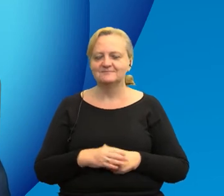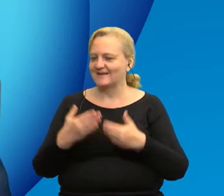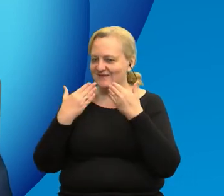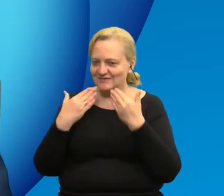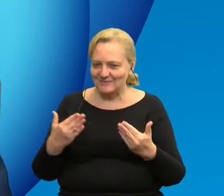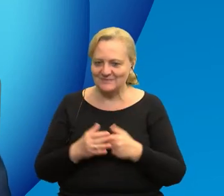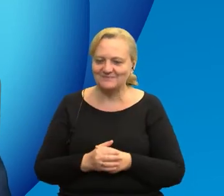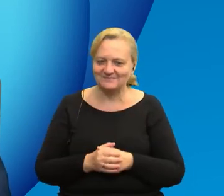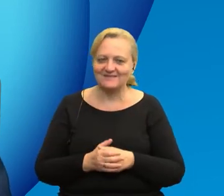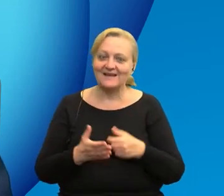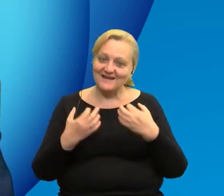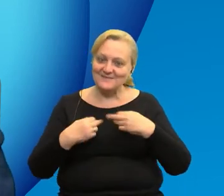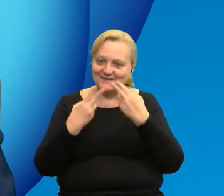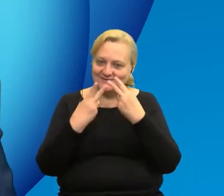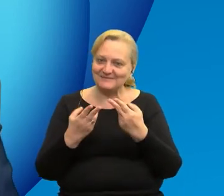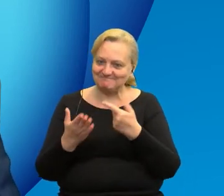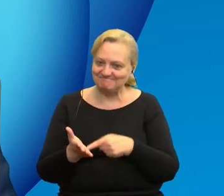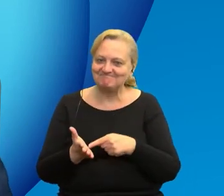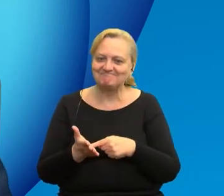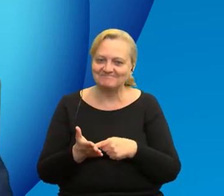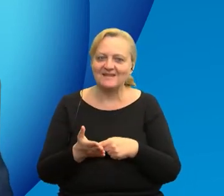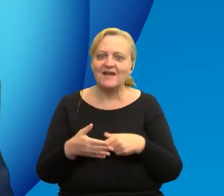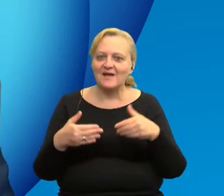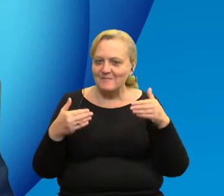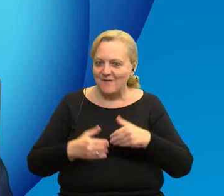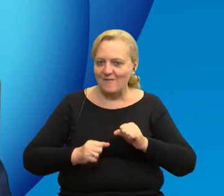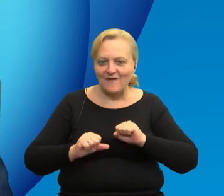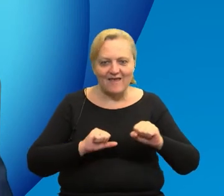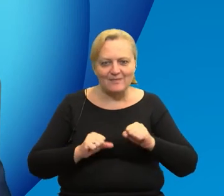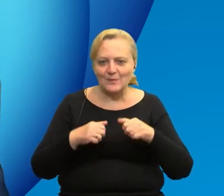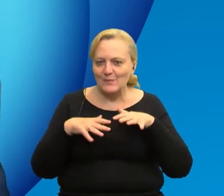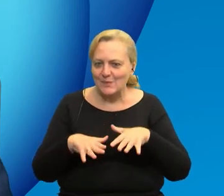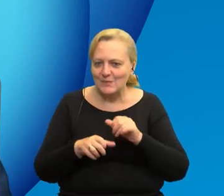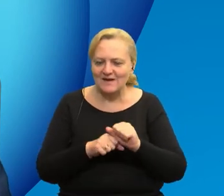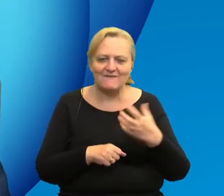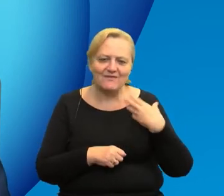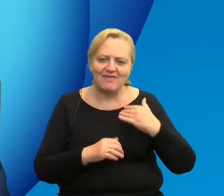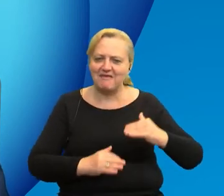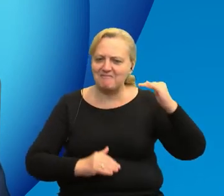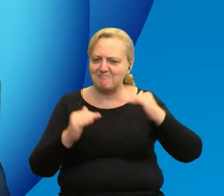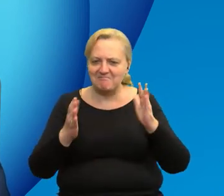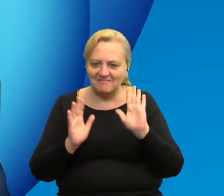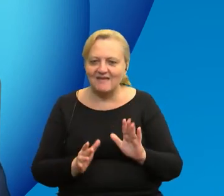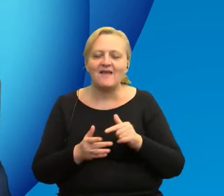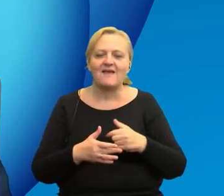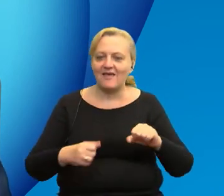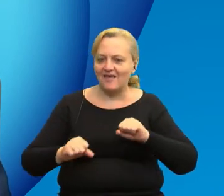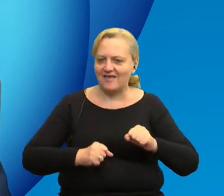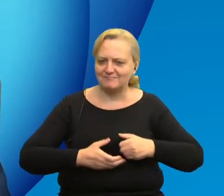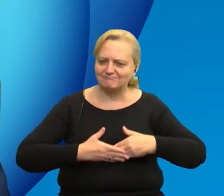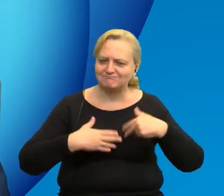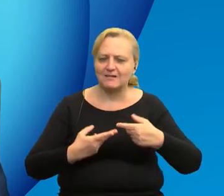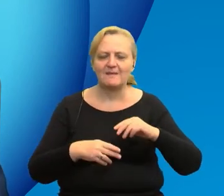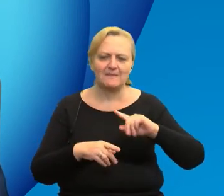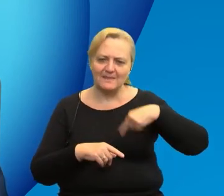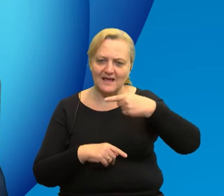Dziękujemy. Jak Państwo widzicie, ten potencjał energii jest ogromny. Niezależnie od grupy wiekowej ta energia zasilać będzie